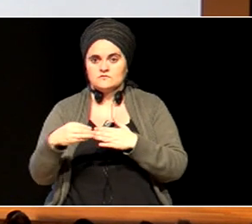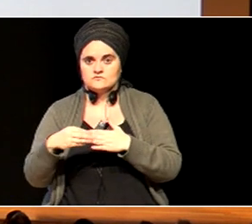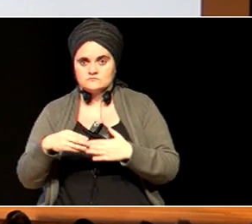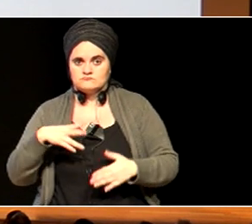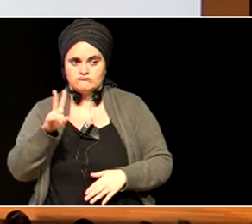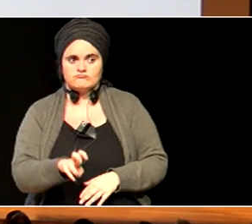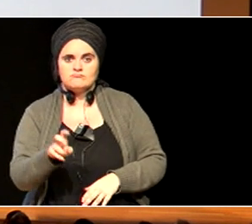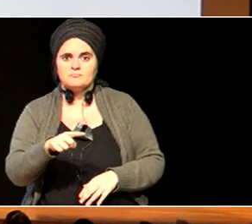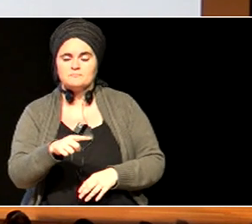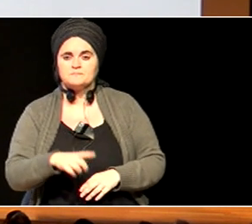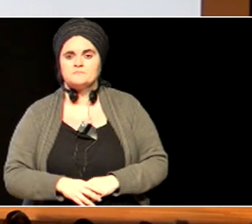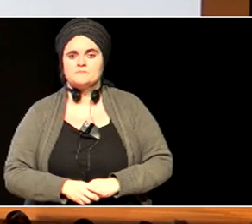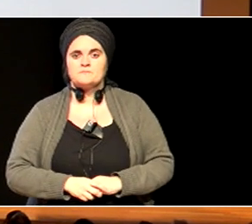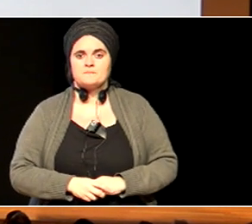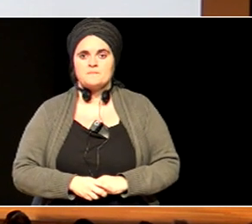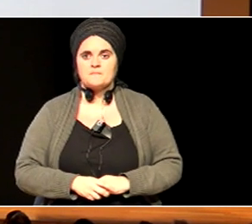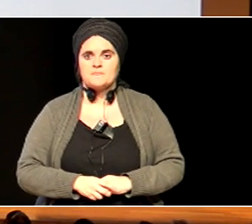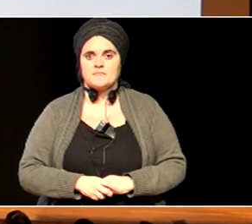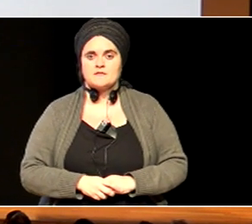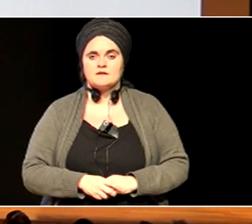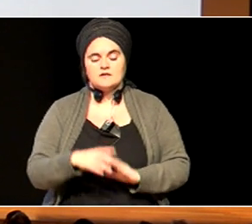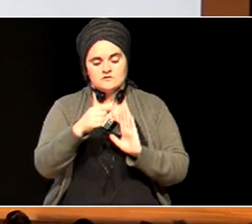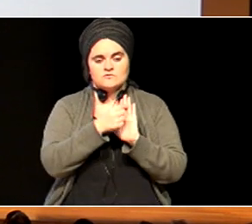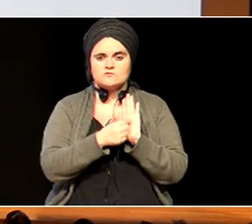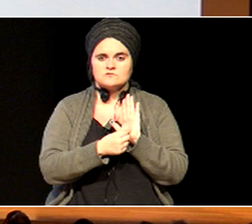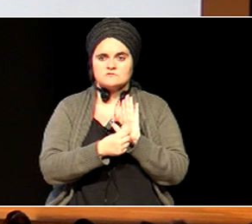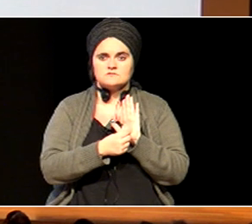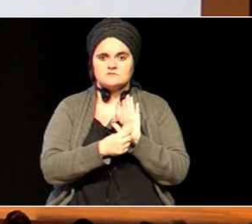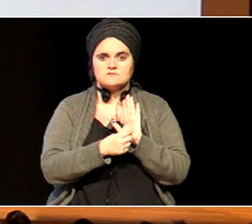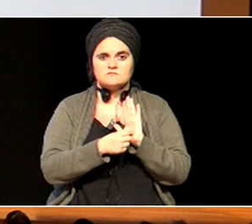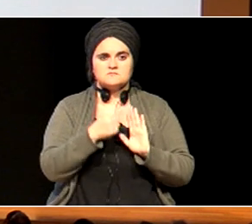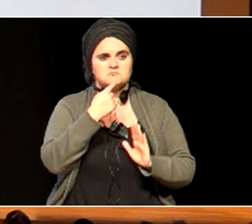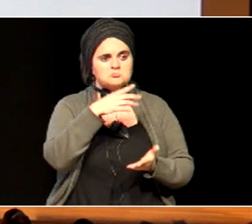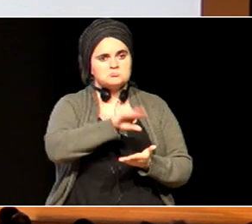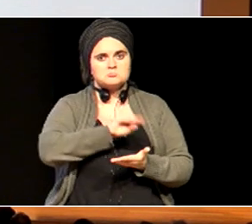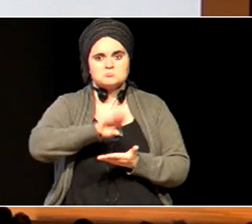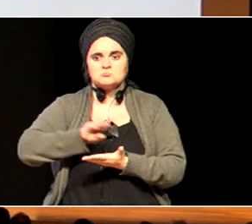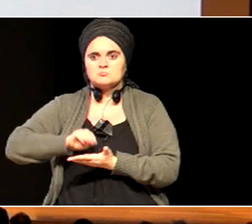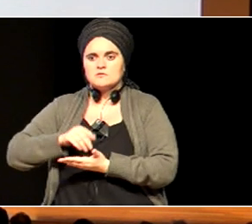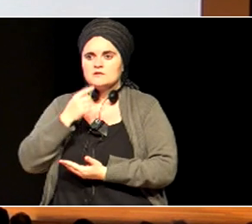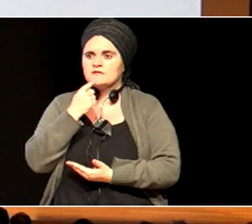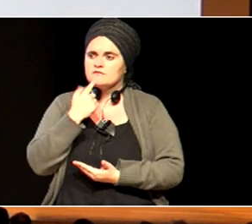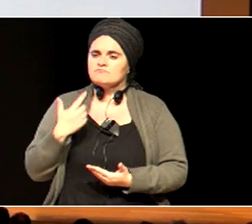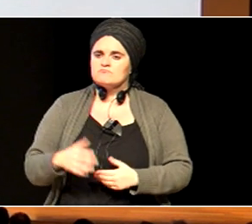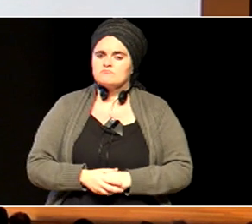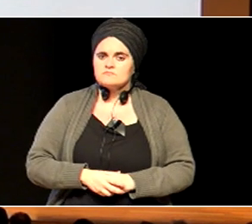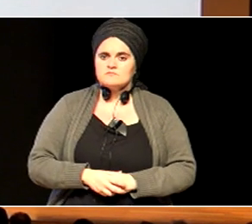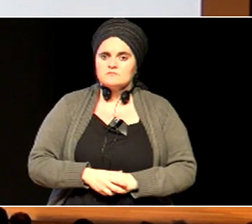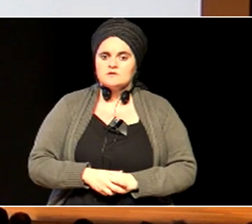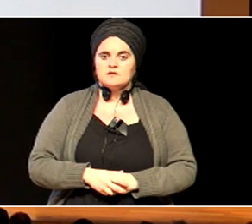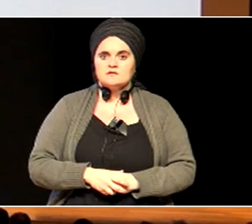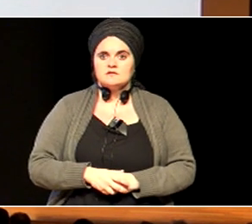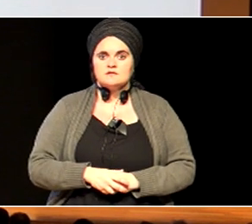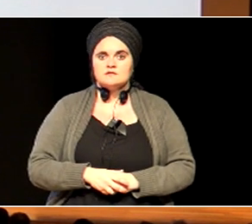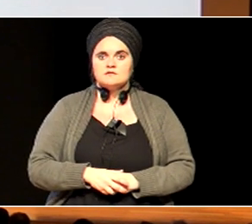datu, gehiago, batzen ditugu, gero eta, bueno, ba, ulertzen da, eta hori, hor,